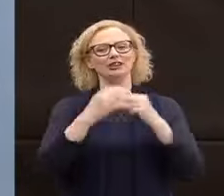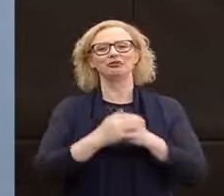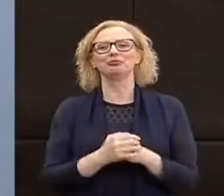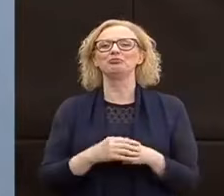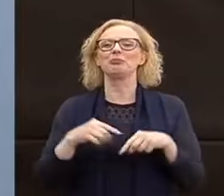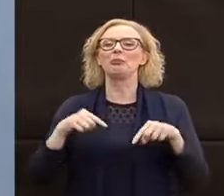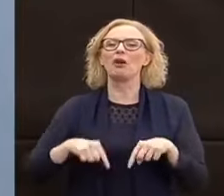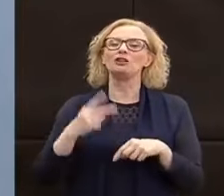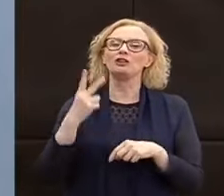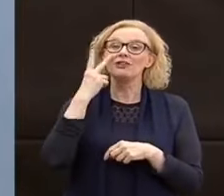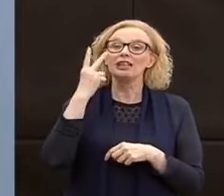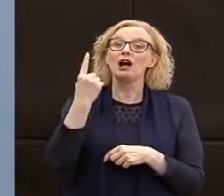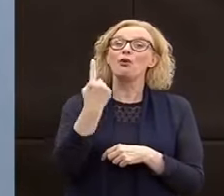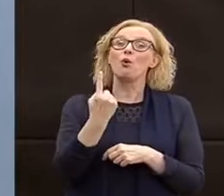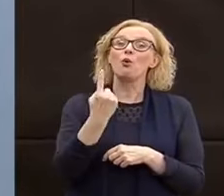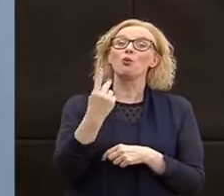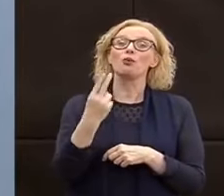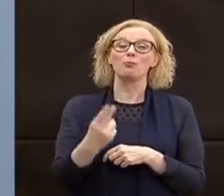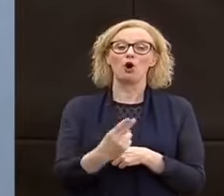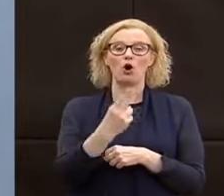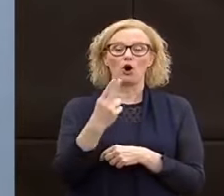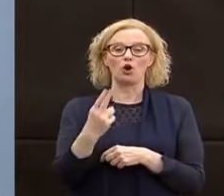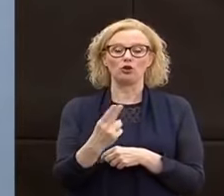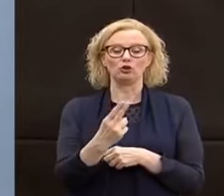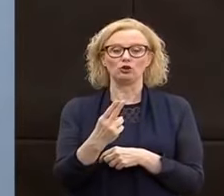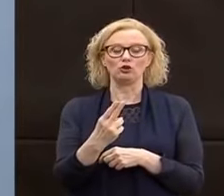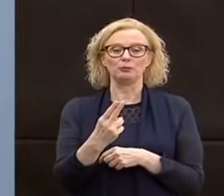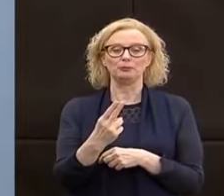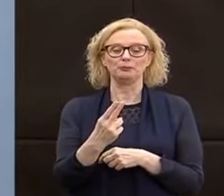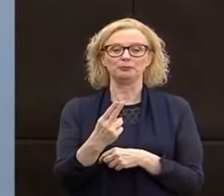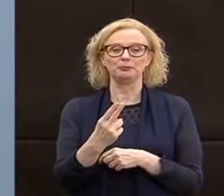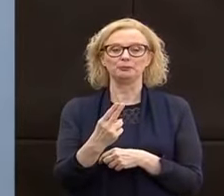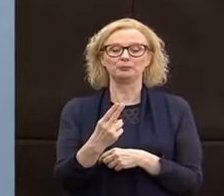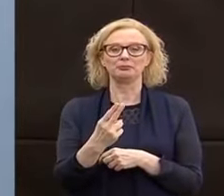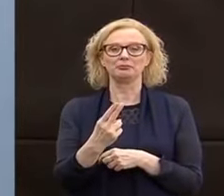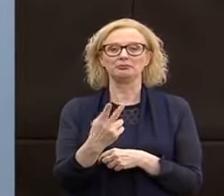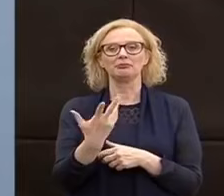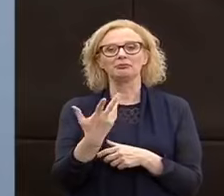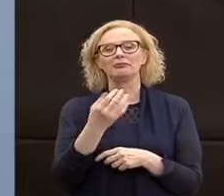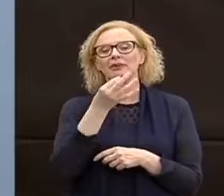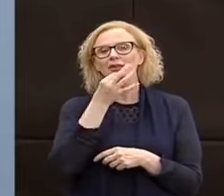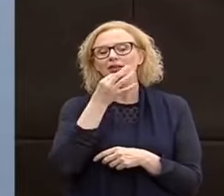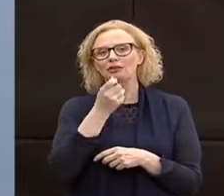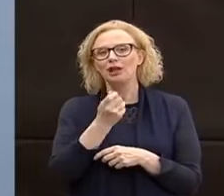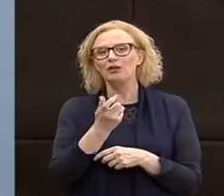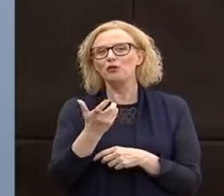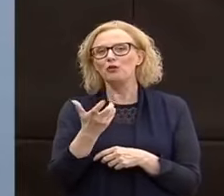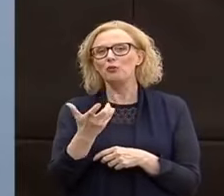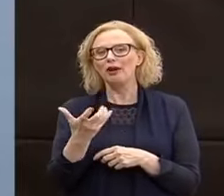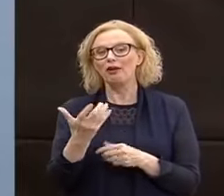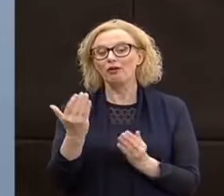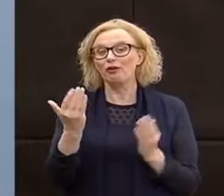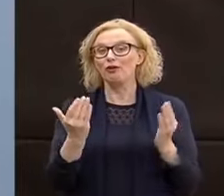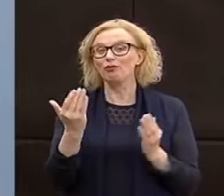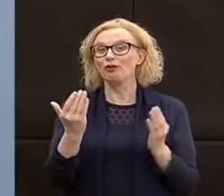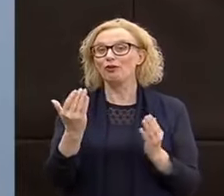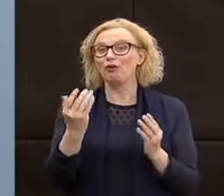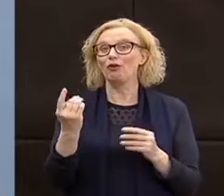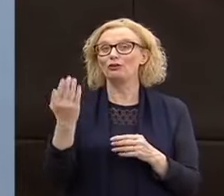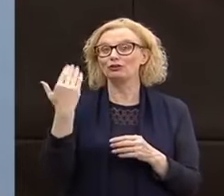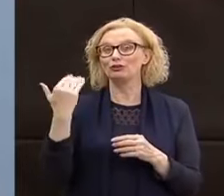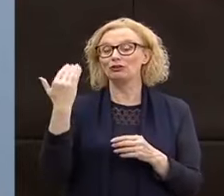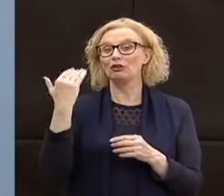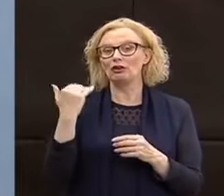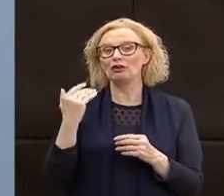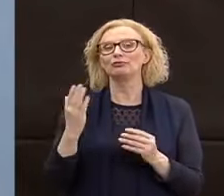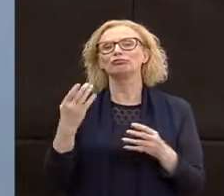Oggi registriamo un decesso, quindi il numero rispetto ai numeri classici